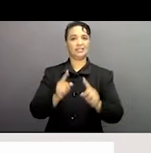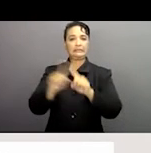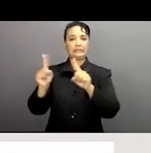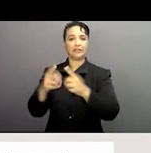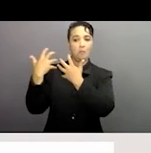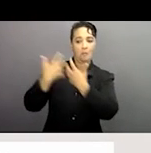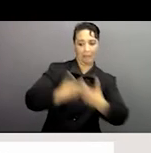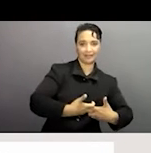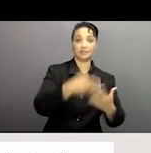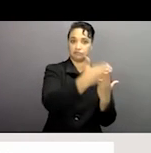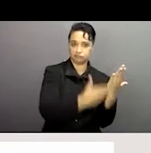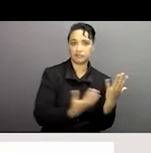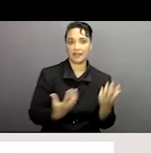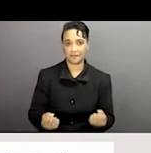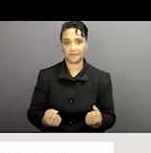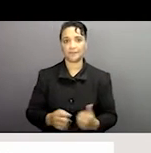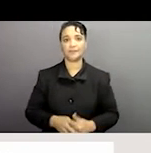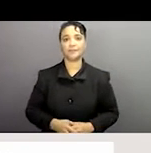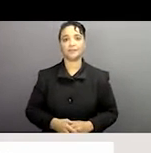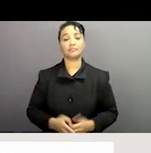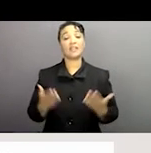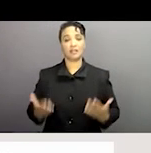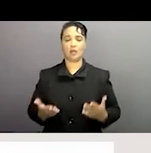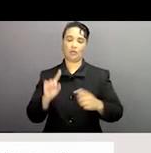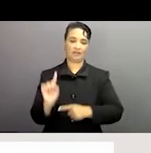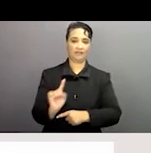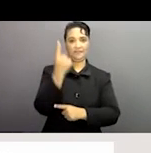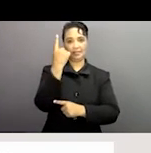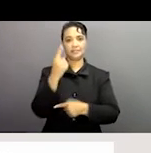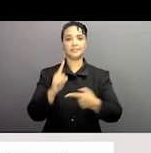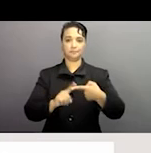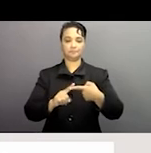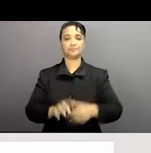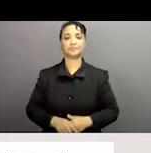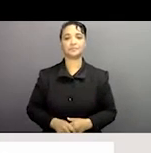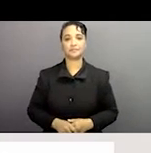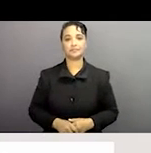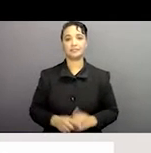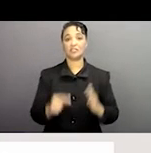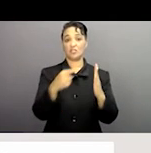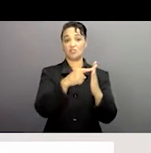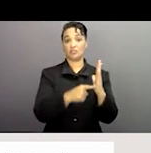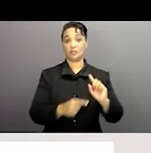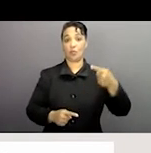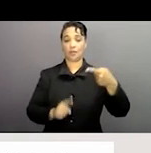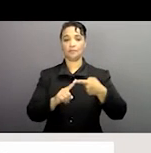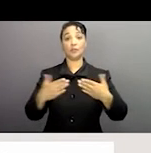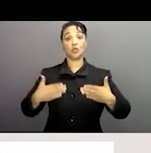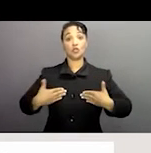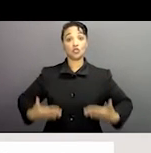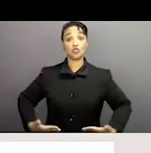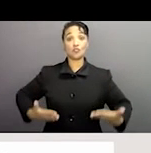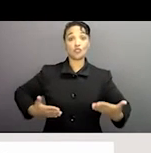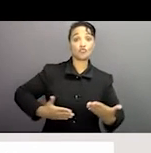mécanisme qui travaille dans le domaine des droits humains nous avons commencé avec des principes d'ordre général les droits humains